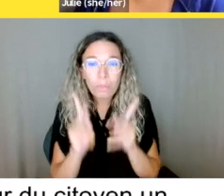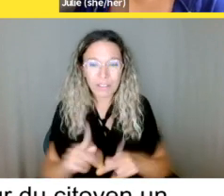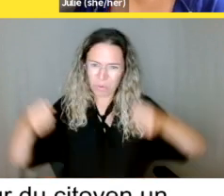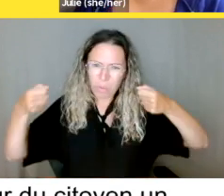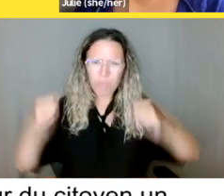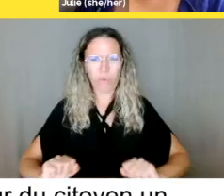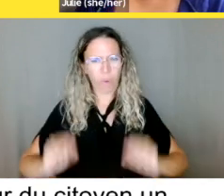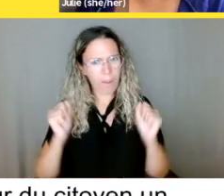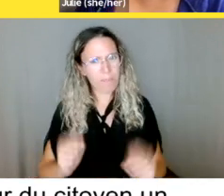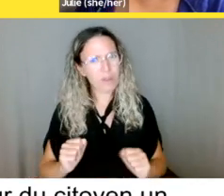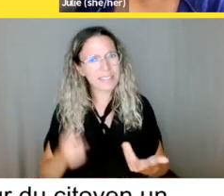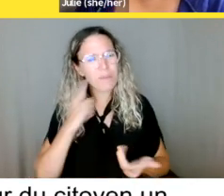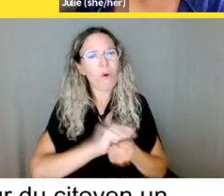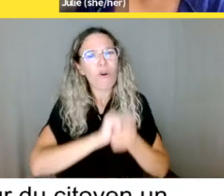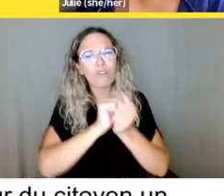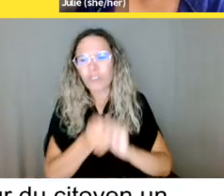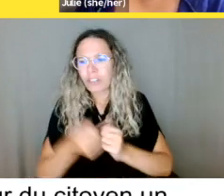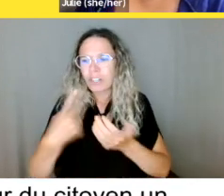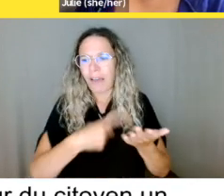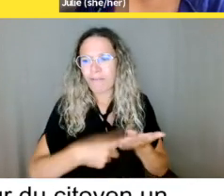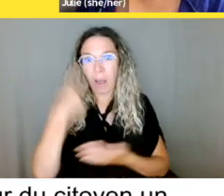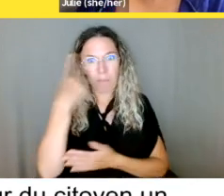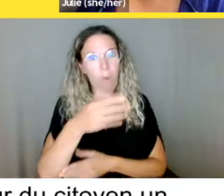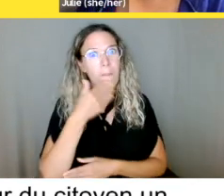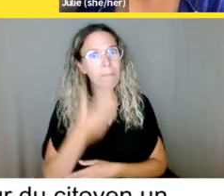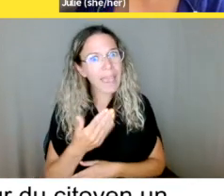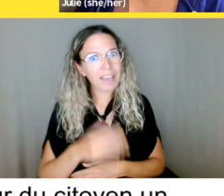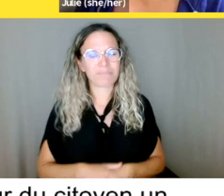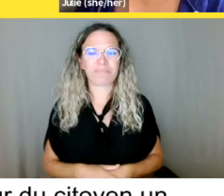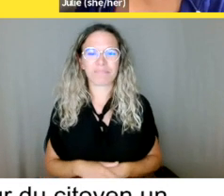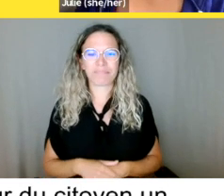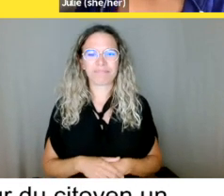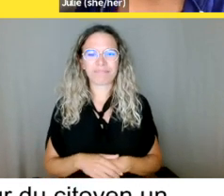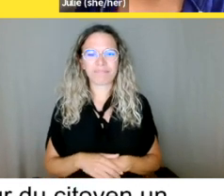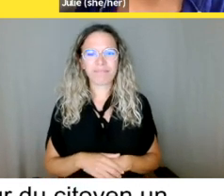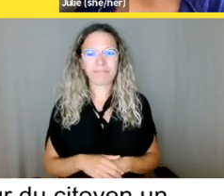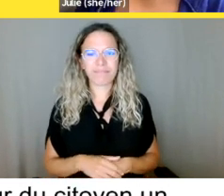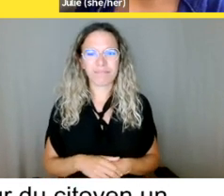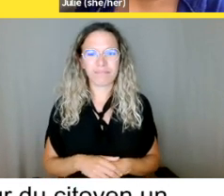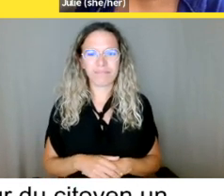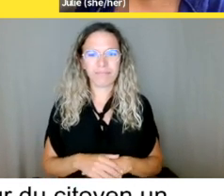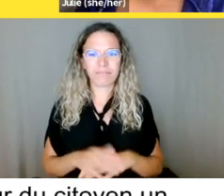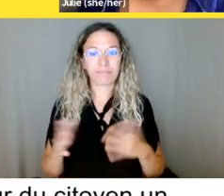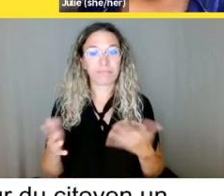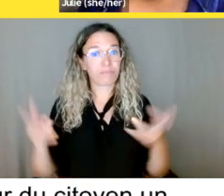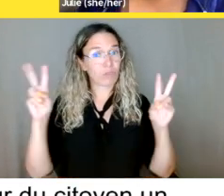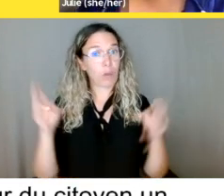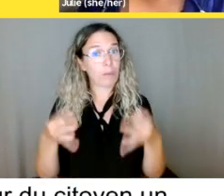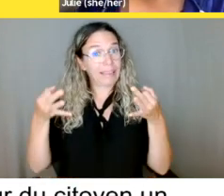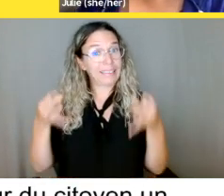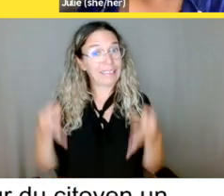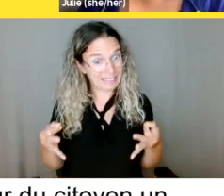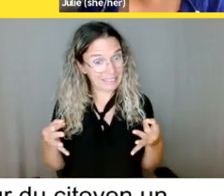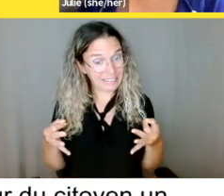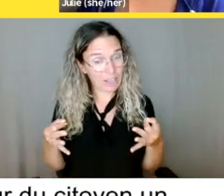décision, en tant que jugement, c'est quand même assez bien écrit pour